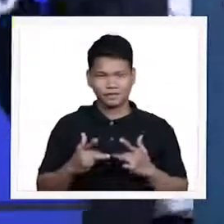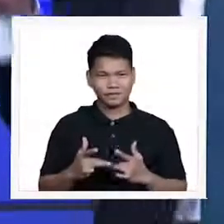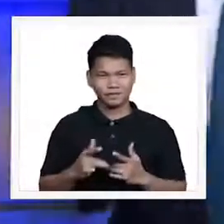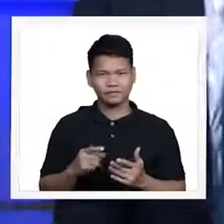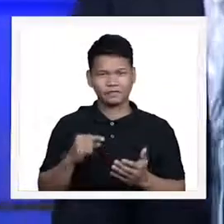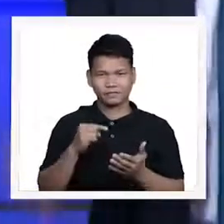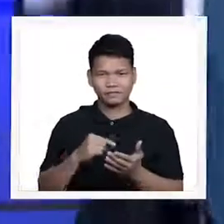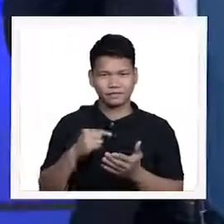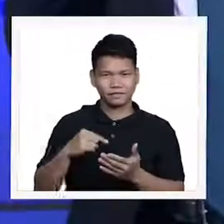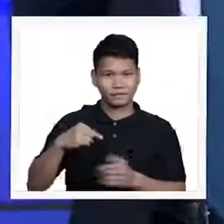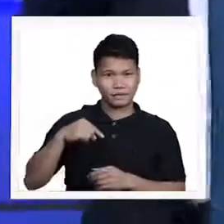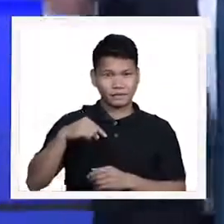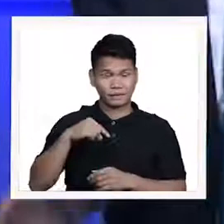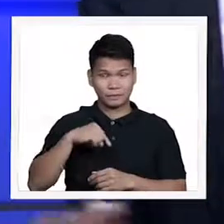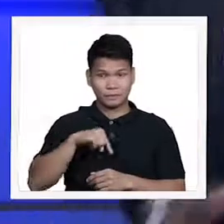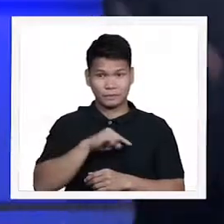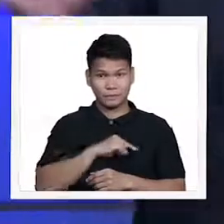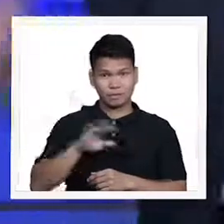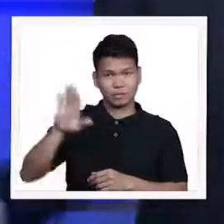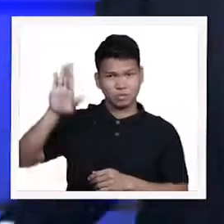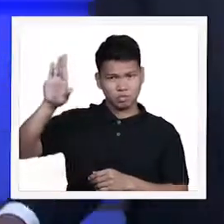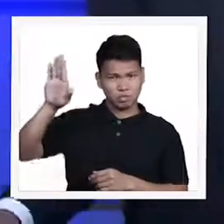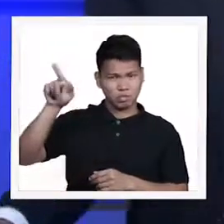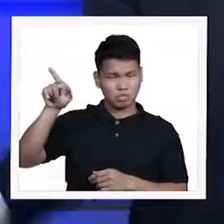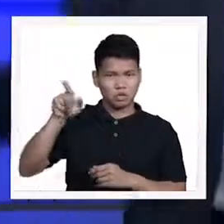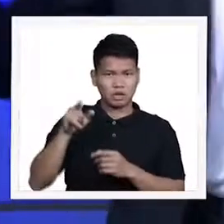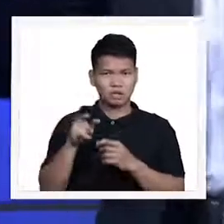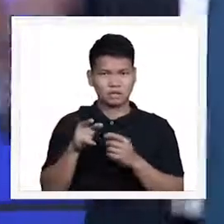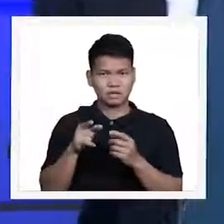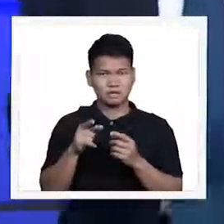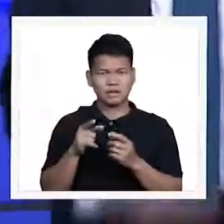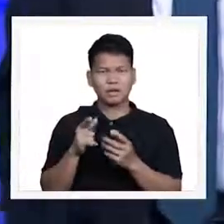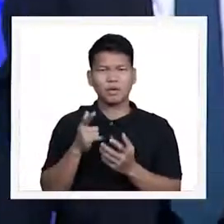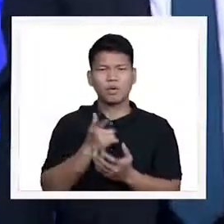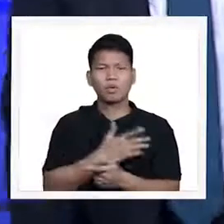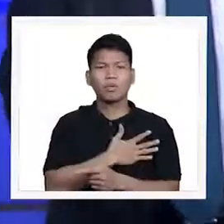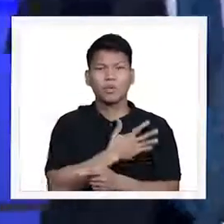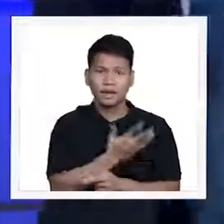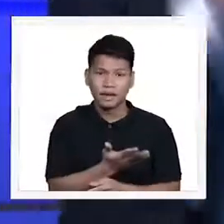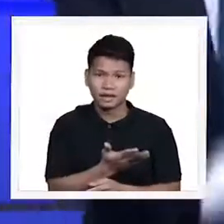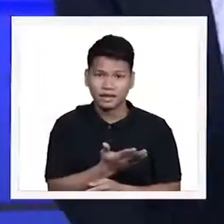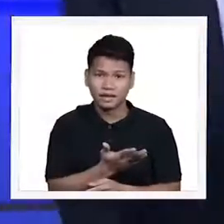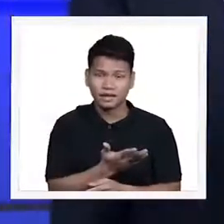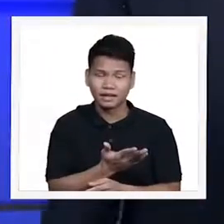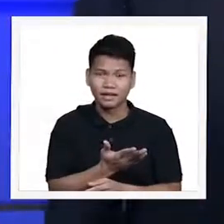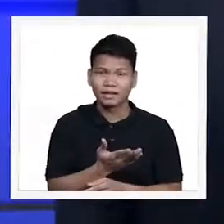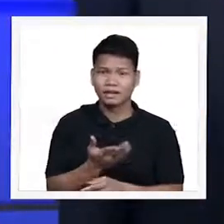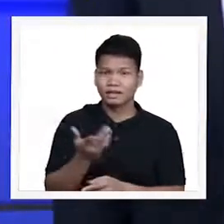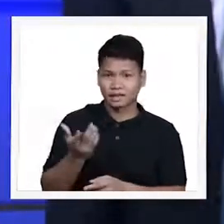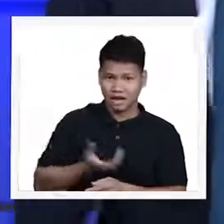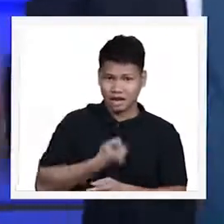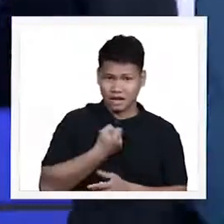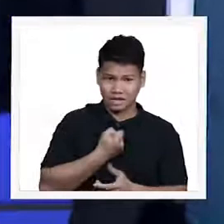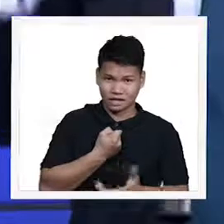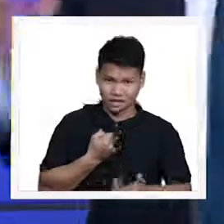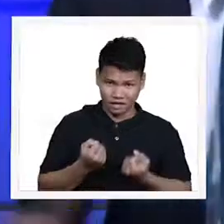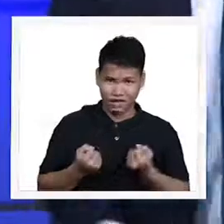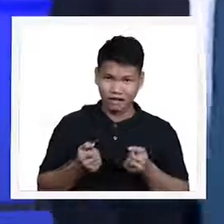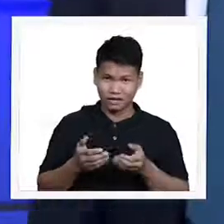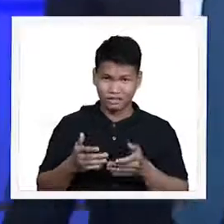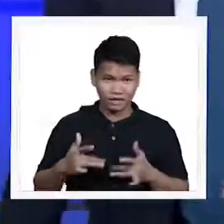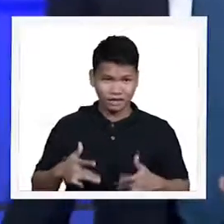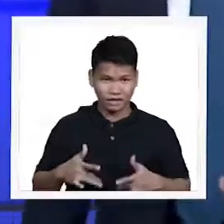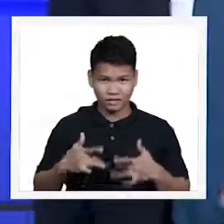paghahanap natin ang kagustuhan ng Panginoon sa ating mga buhay. Minamahal na mga kaibigan at